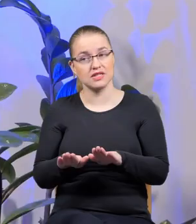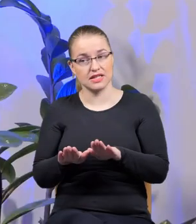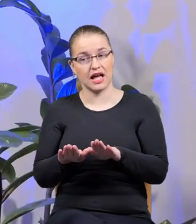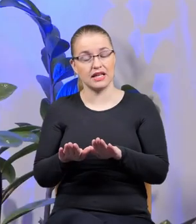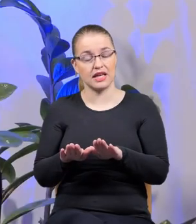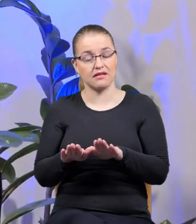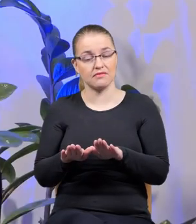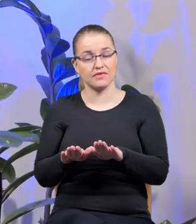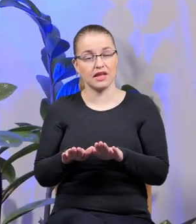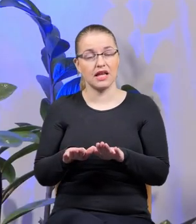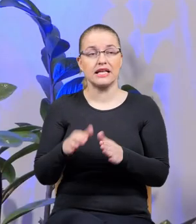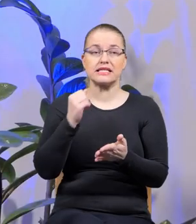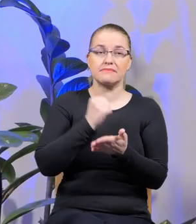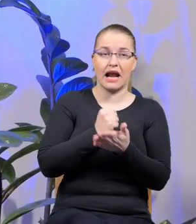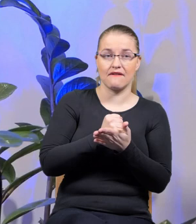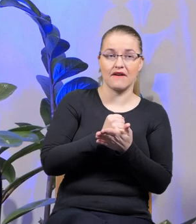pamięci.